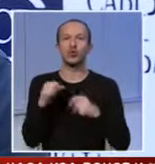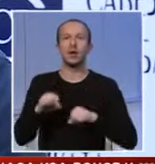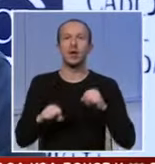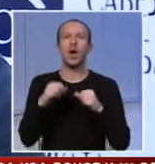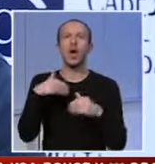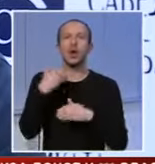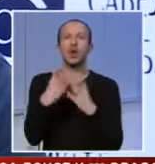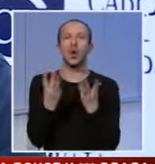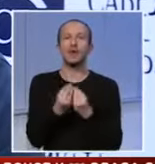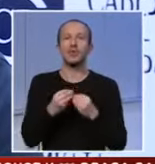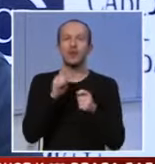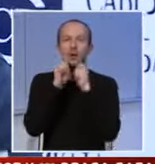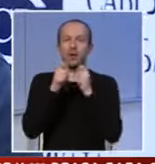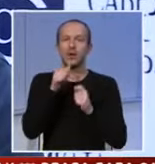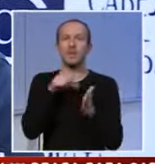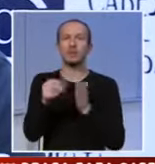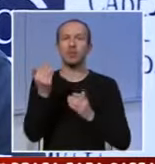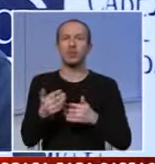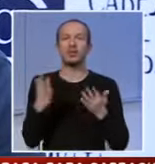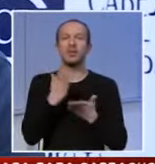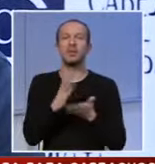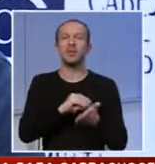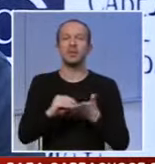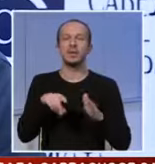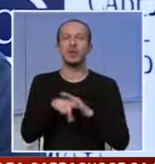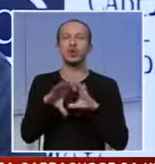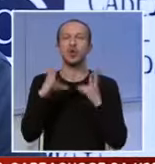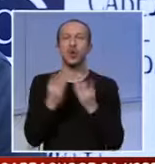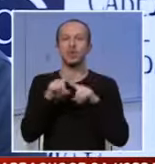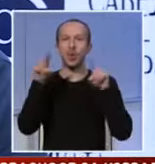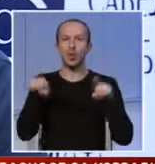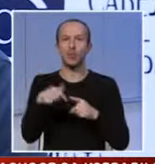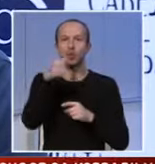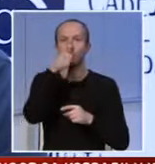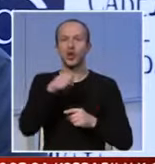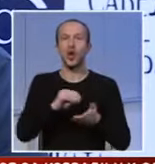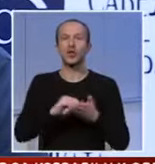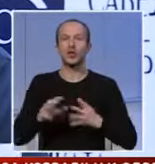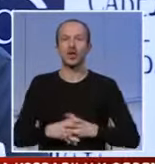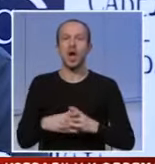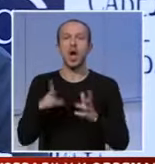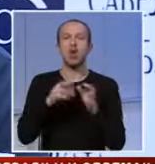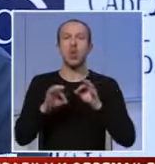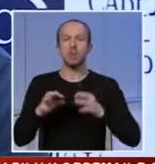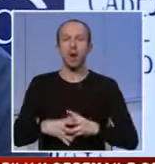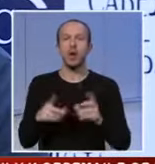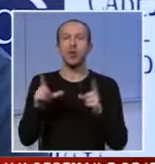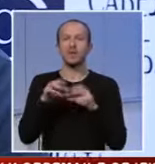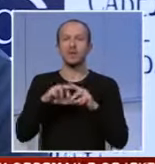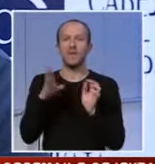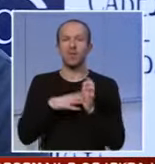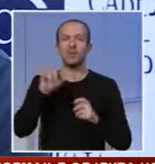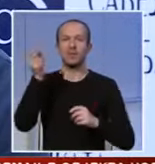kolektivnom pregovaranju i ispatu plata gdje će biti definisane kroz kolektivne ugovore što je određena norma ustavom